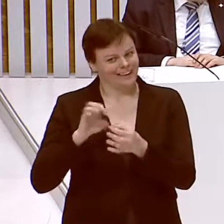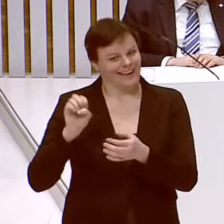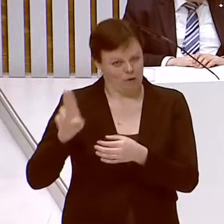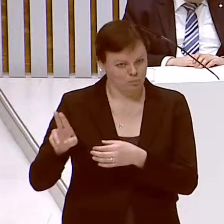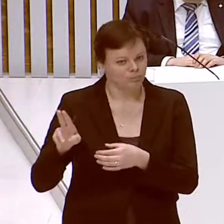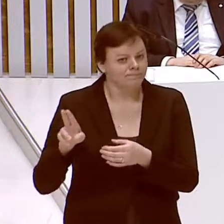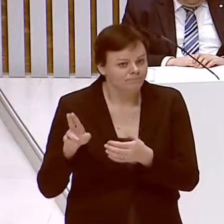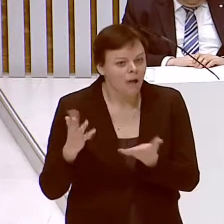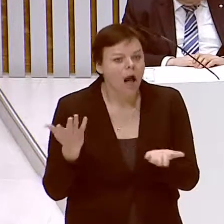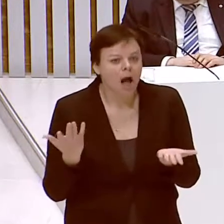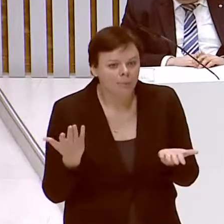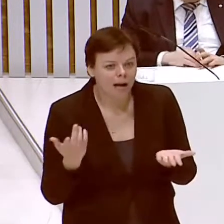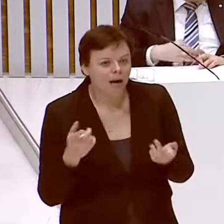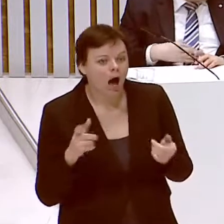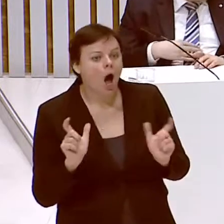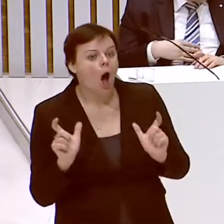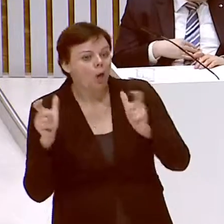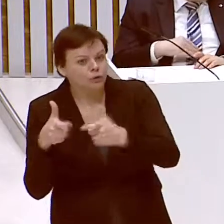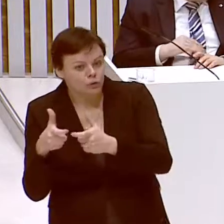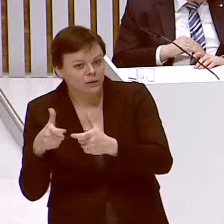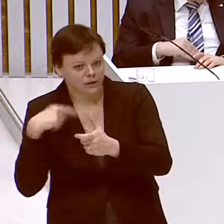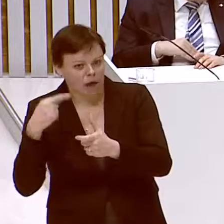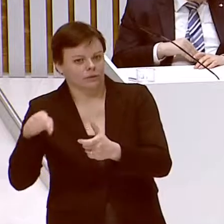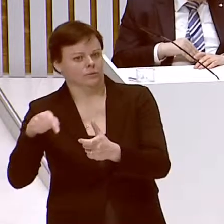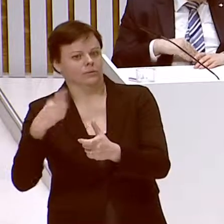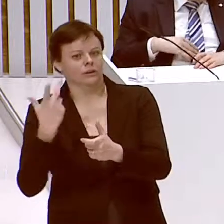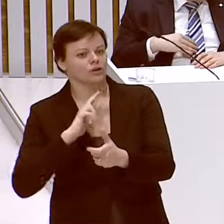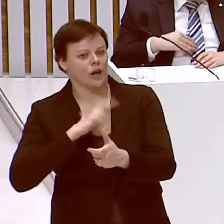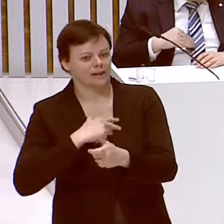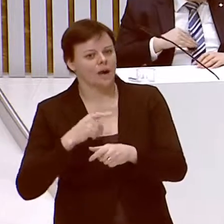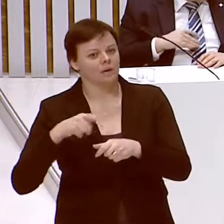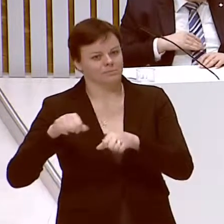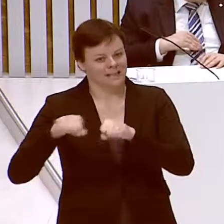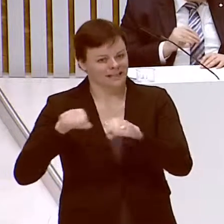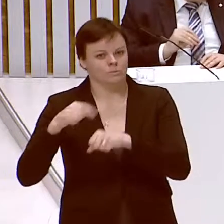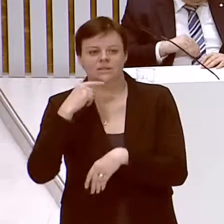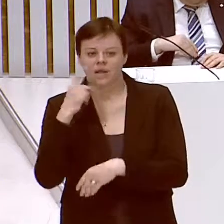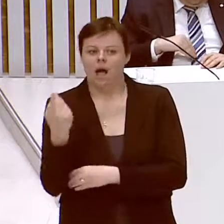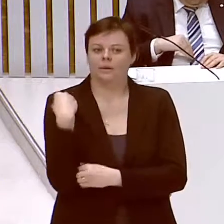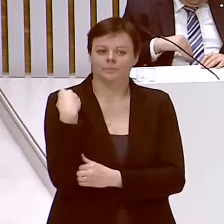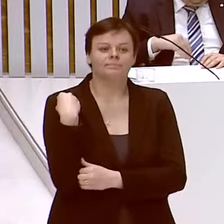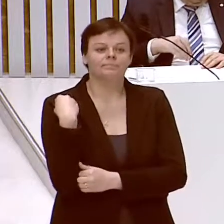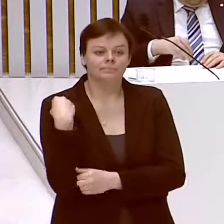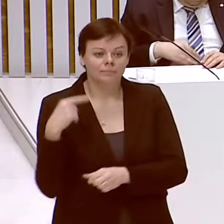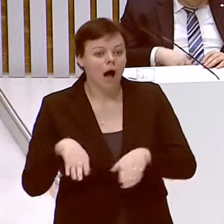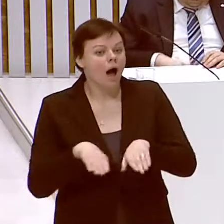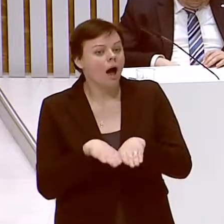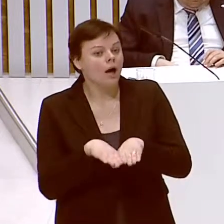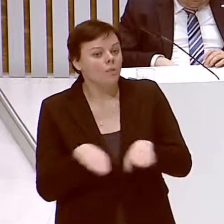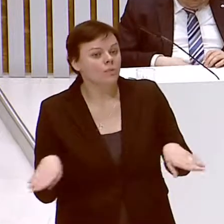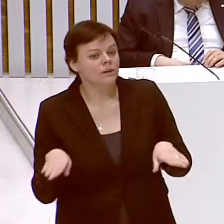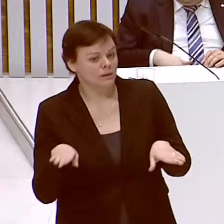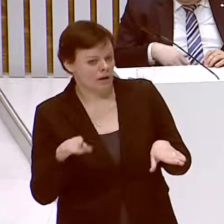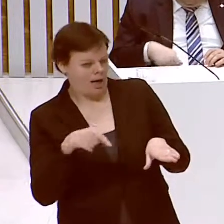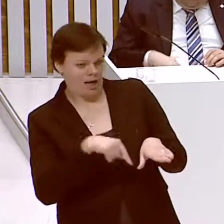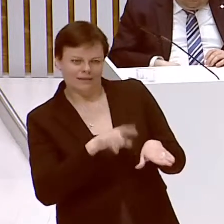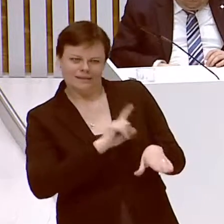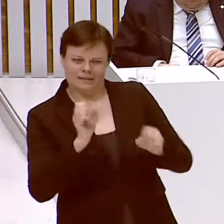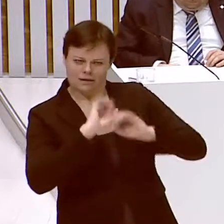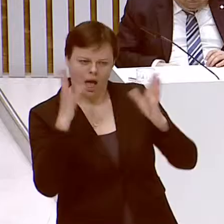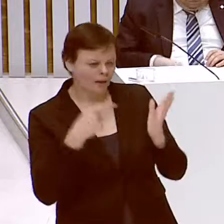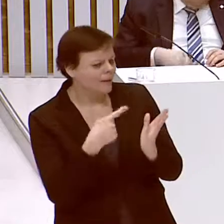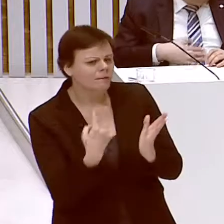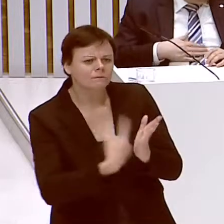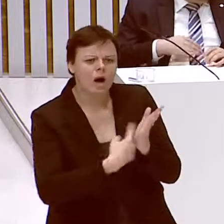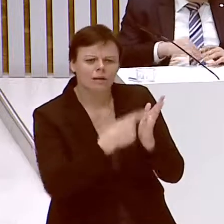Im Ausschuss teilte uns das Sozialministerium mit, es habe aufgrund von unklaren Vorgaben seitens des Bundes